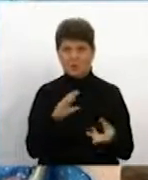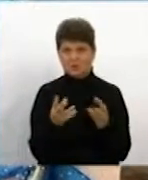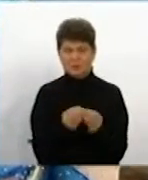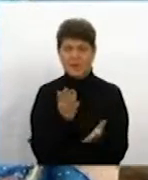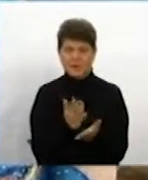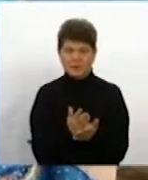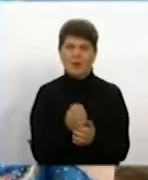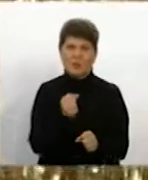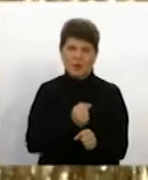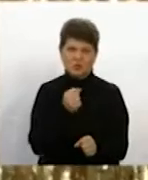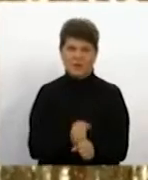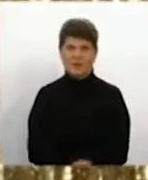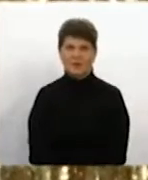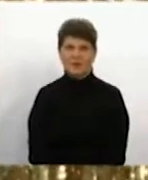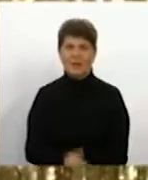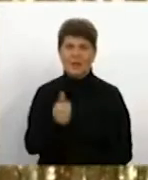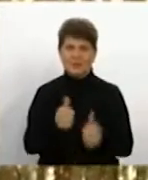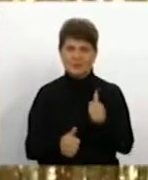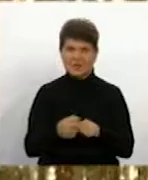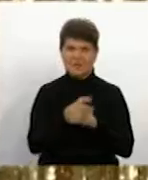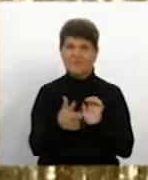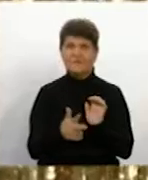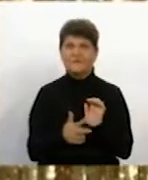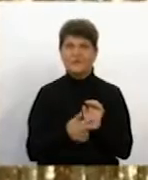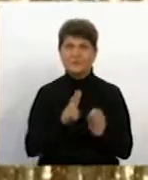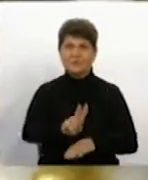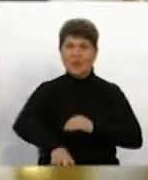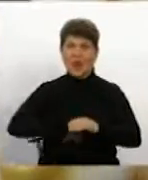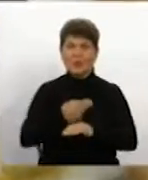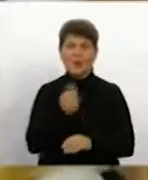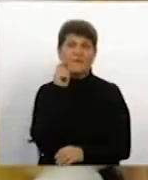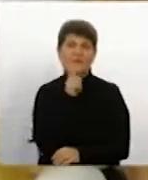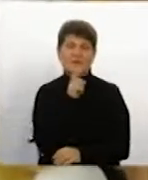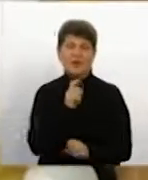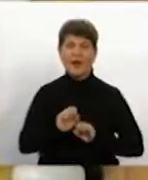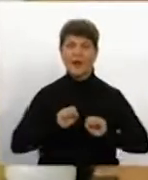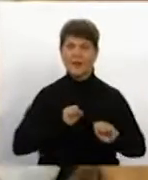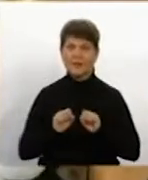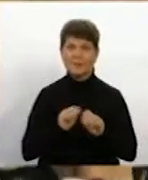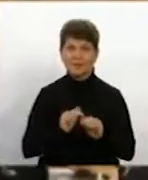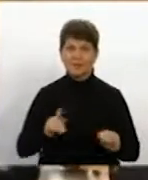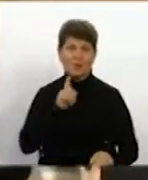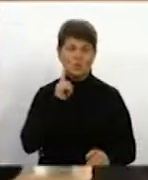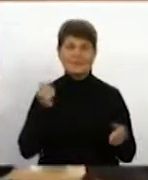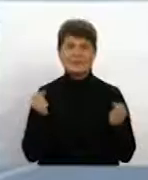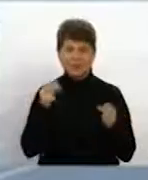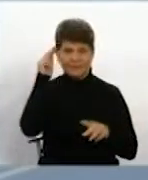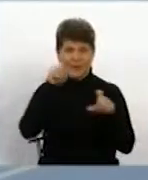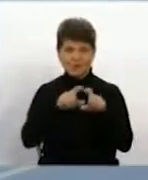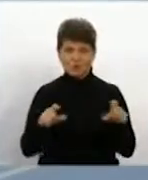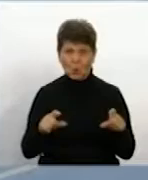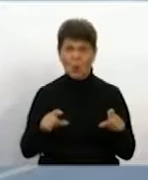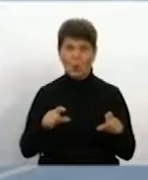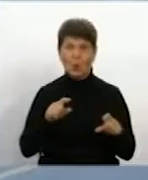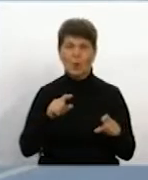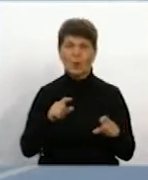є ще над чим працювати. На змаганнях 18 акробатів із Вінниці. Керівниця обласної дитячої юнацько-спортивної школи зі